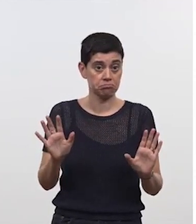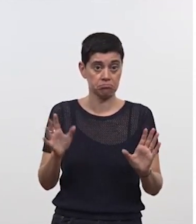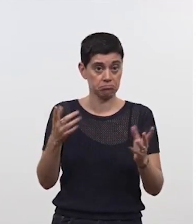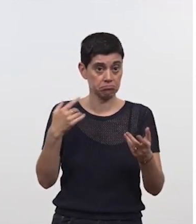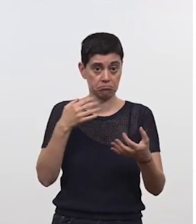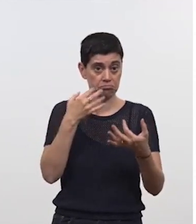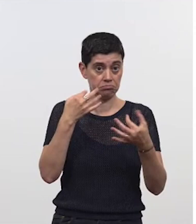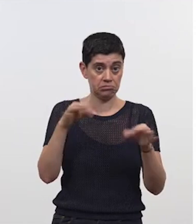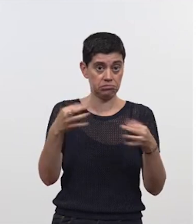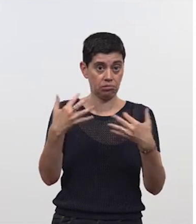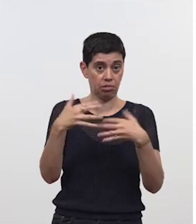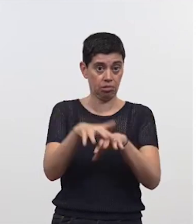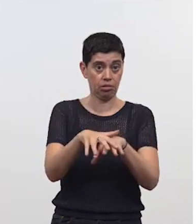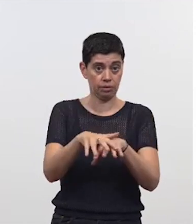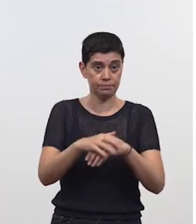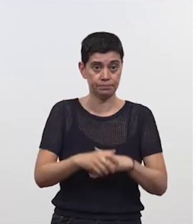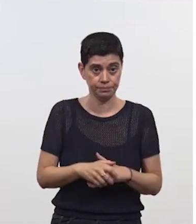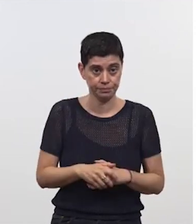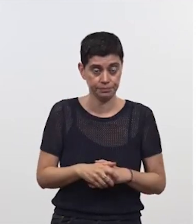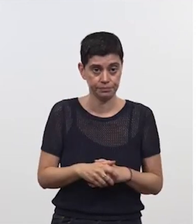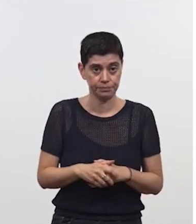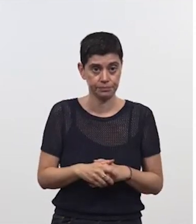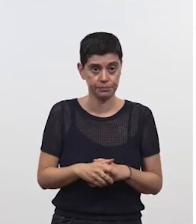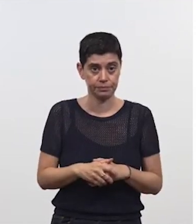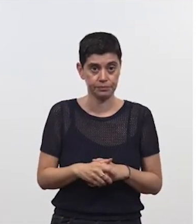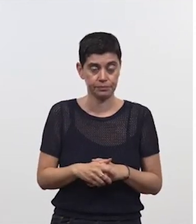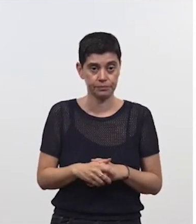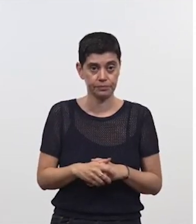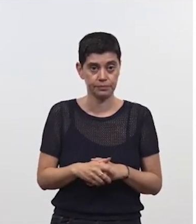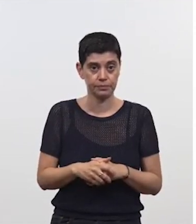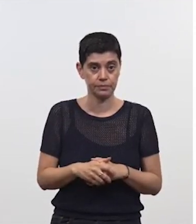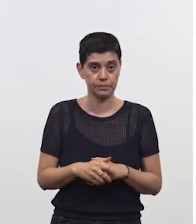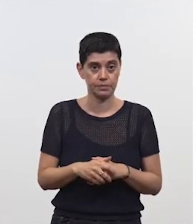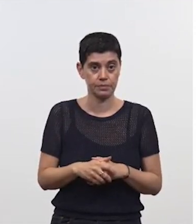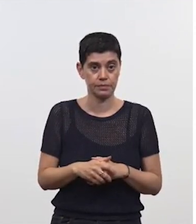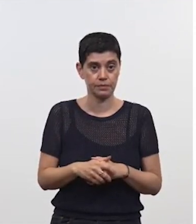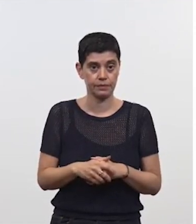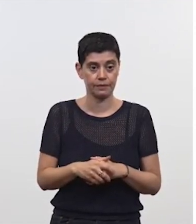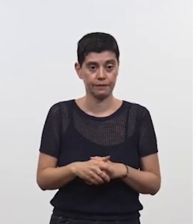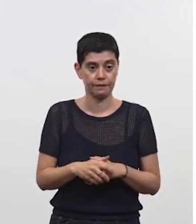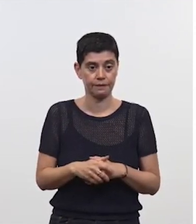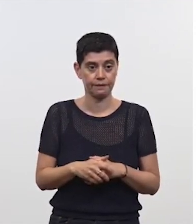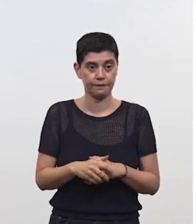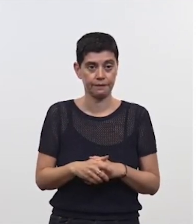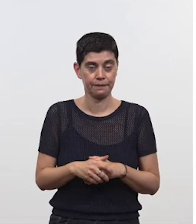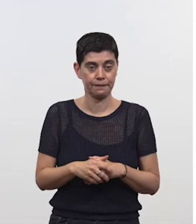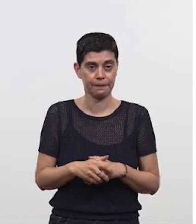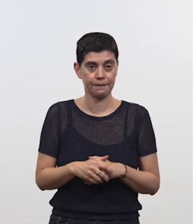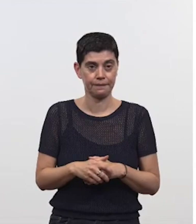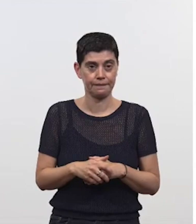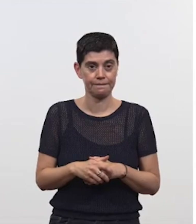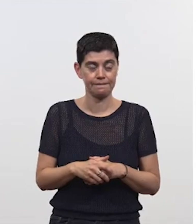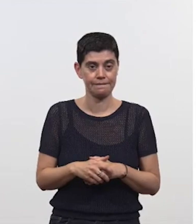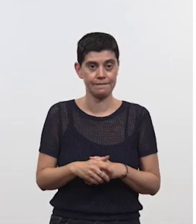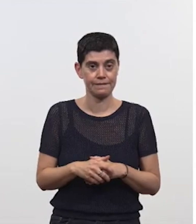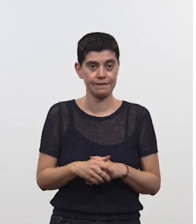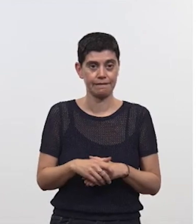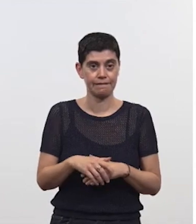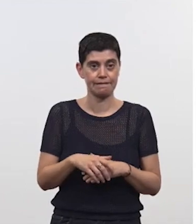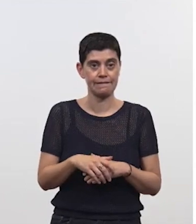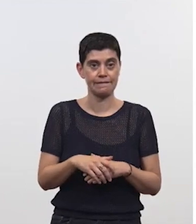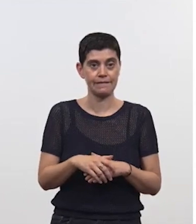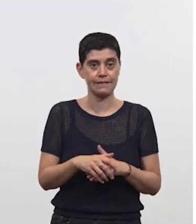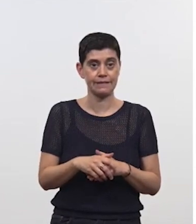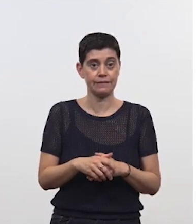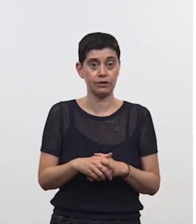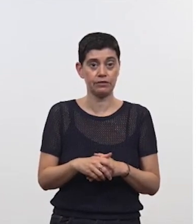techniquement budgétairement évidemment je veux vraiment rendre hommage à Boris Pistorius dans la manière dont il conduit